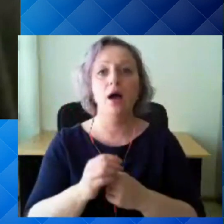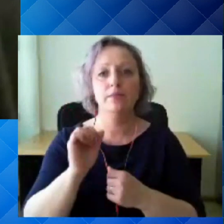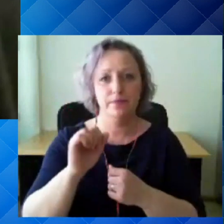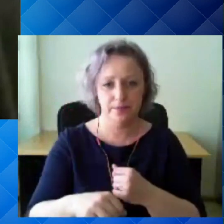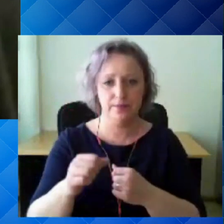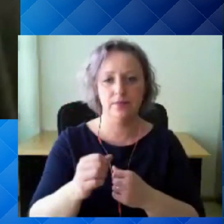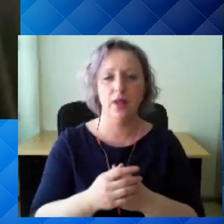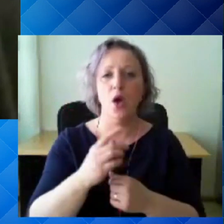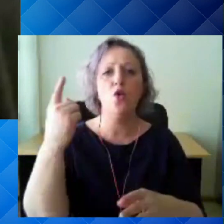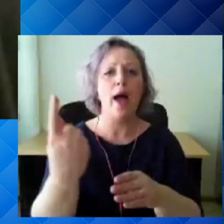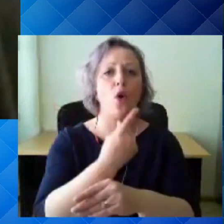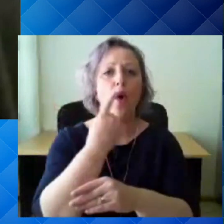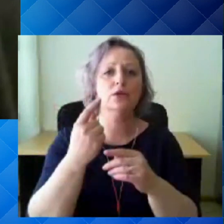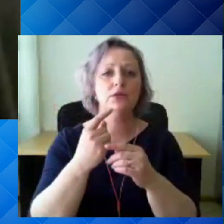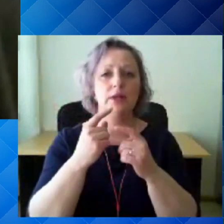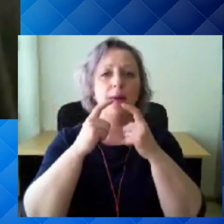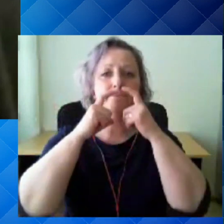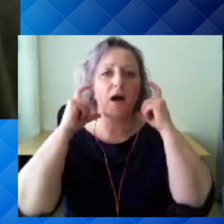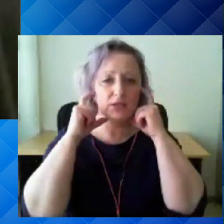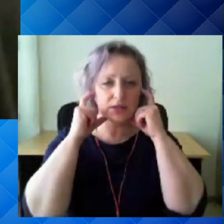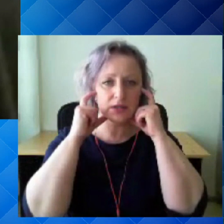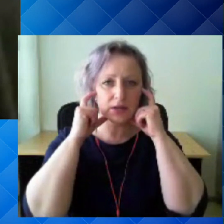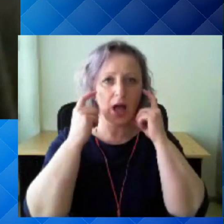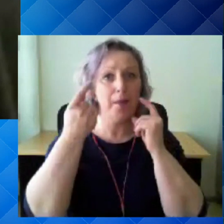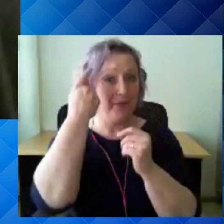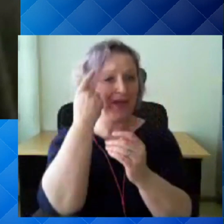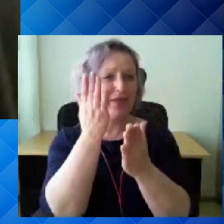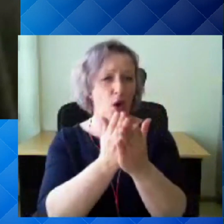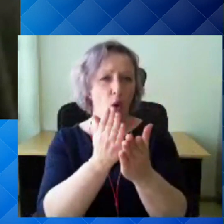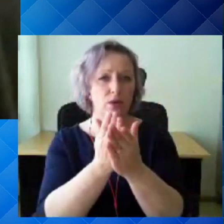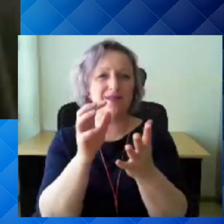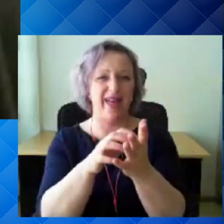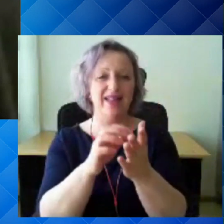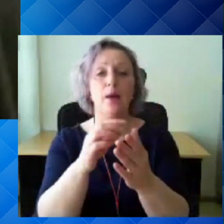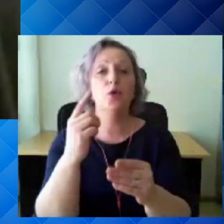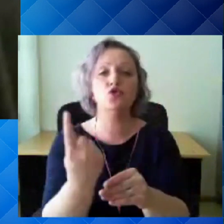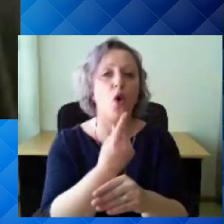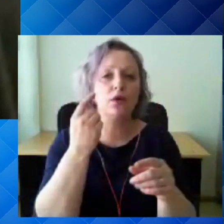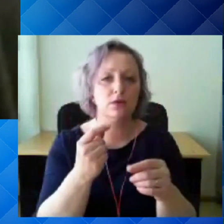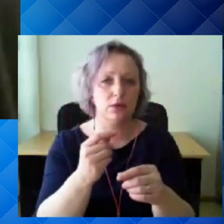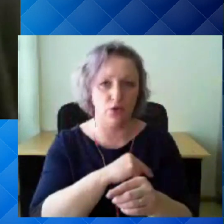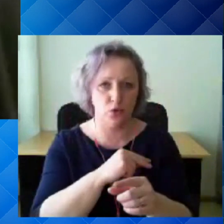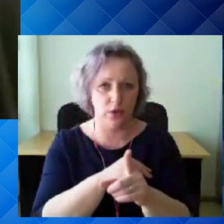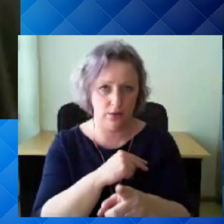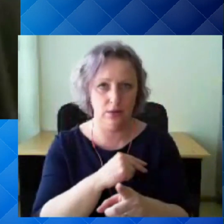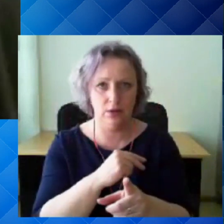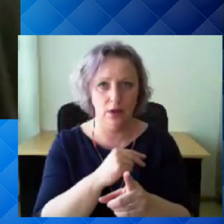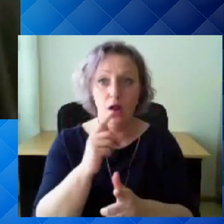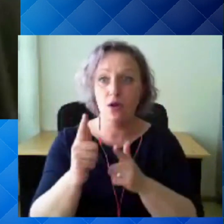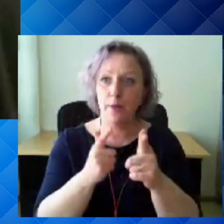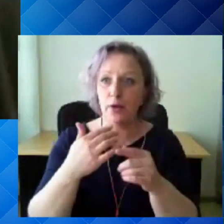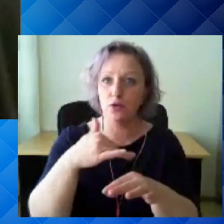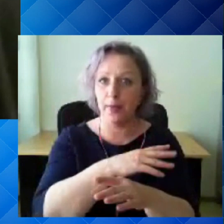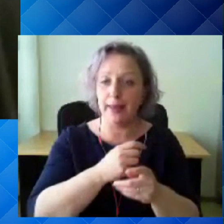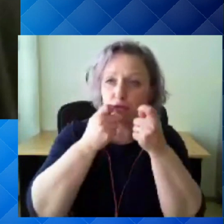aga ühekordselt kasutatava maski mõte ongi selles, et ta on ühekordselt kasutatav. Loomulikult, kui meie anname seda